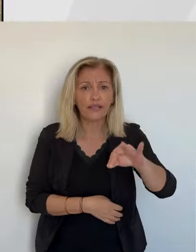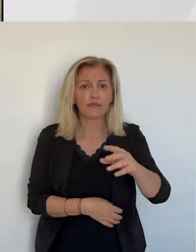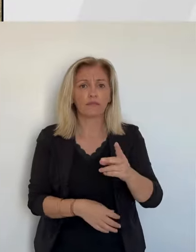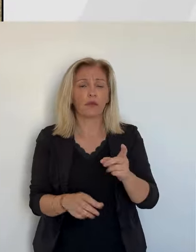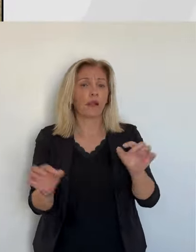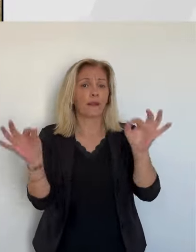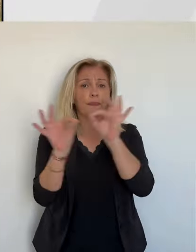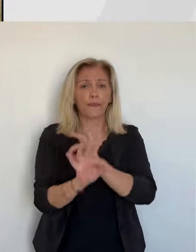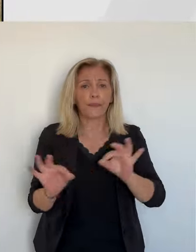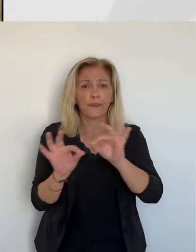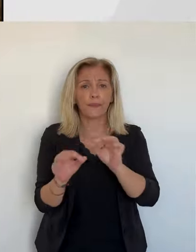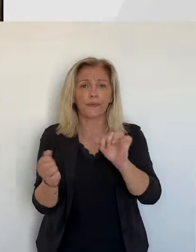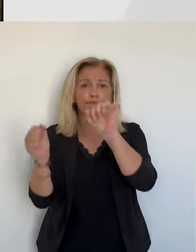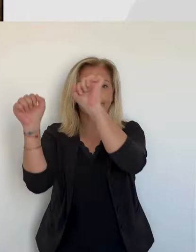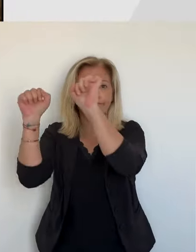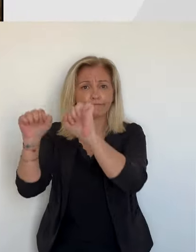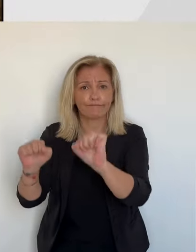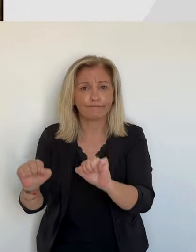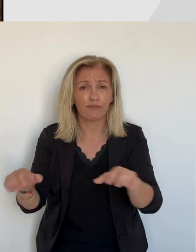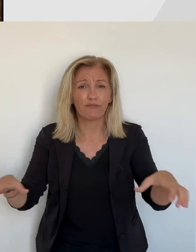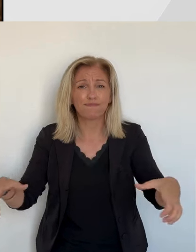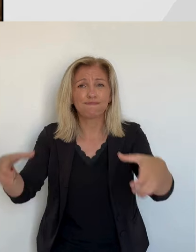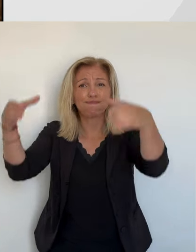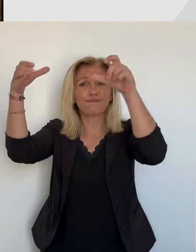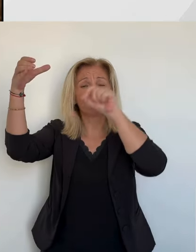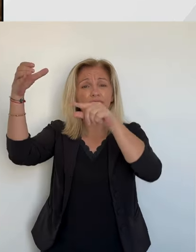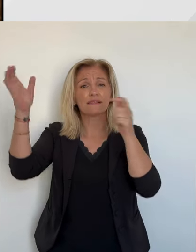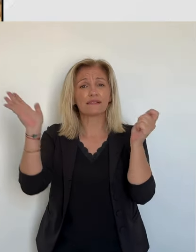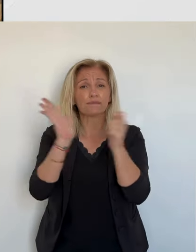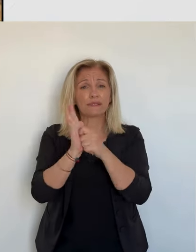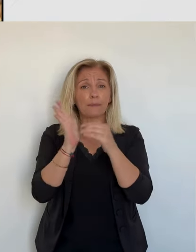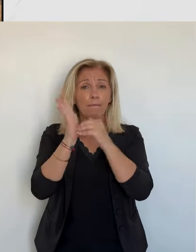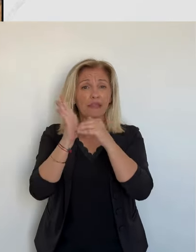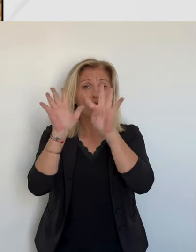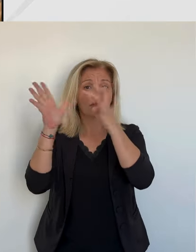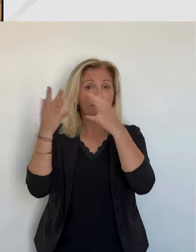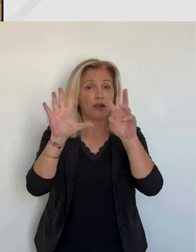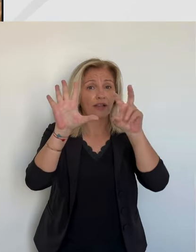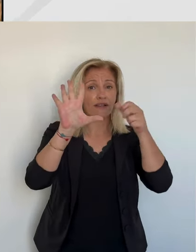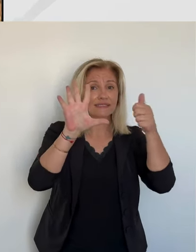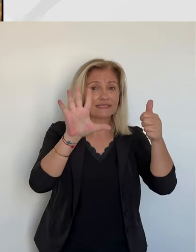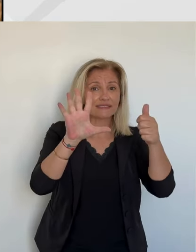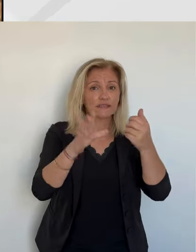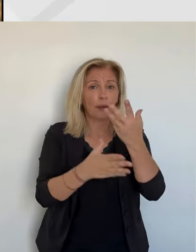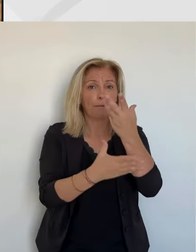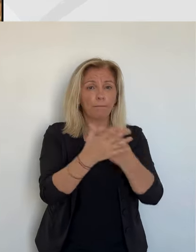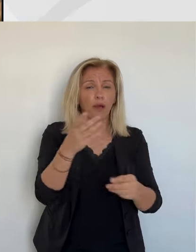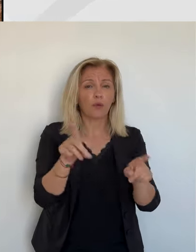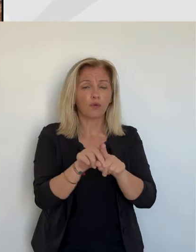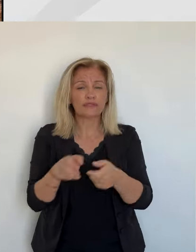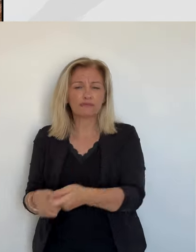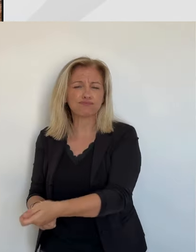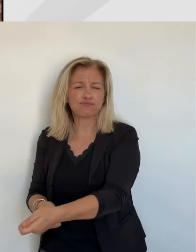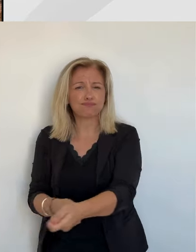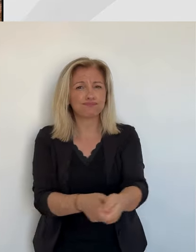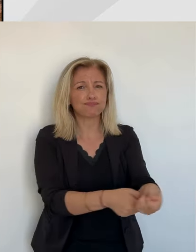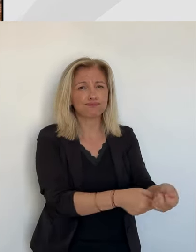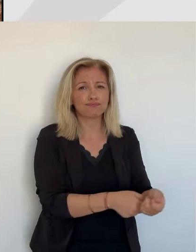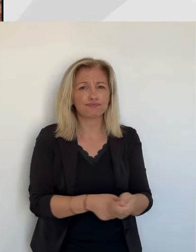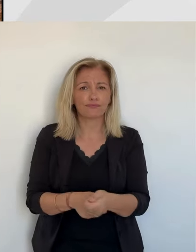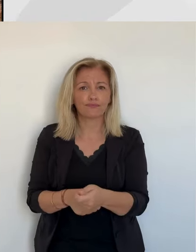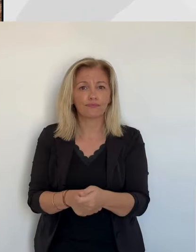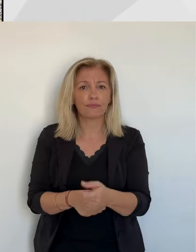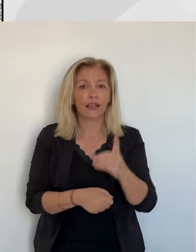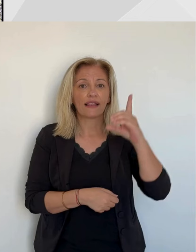Le poutou est pourri, quoi. Pour l'exploitant agricole, cela ne fait aucun doute. C'est le mauvais entretien des pylônes qui daterait de 1986